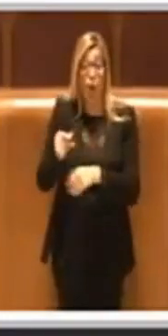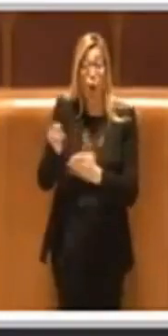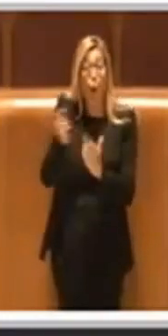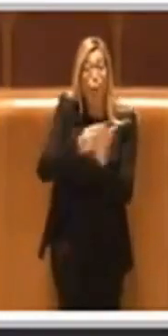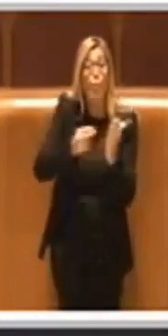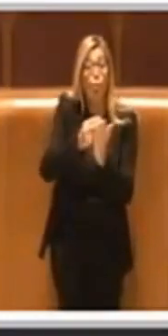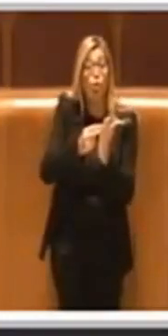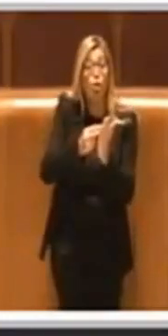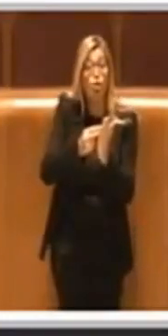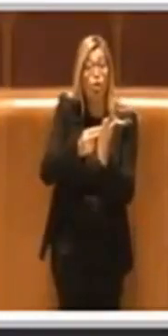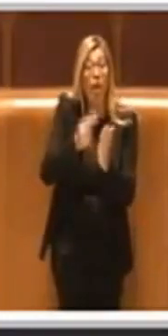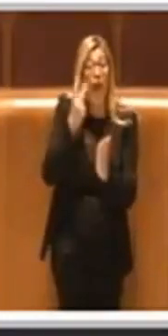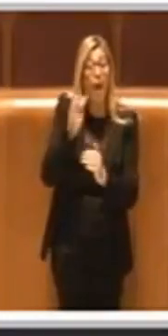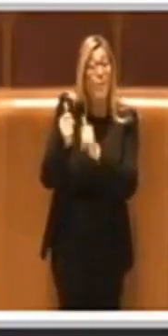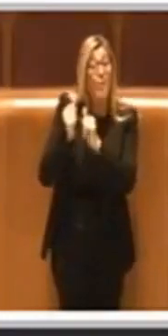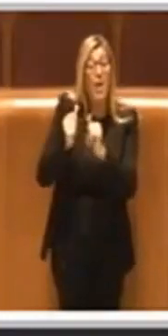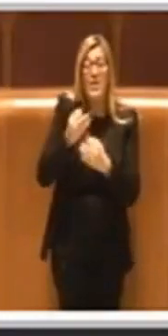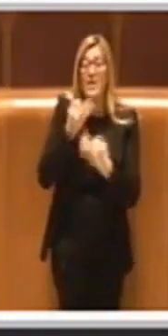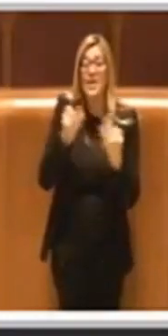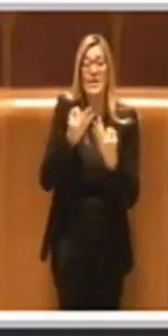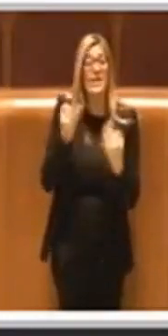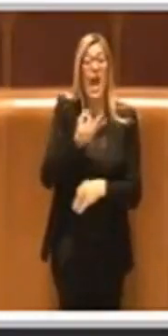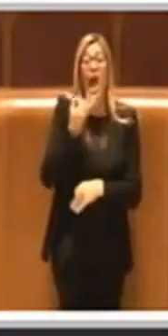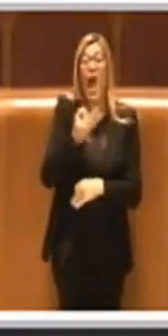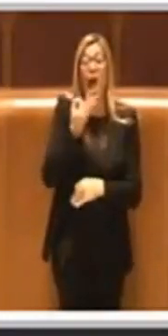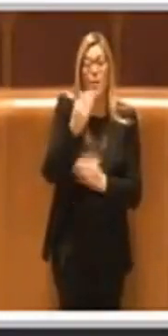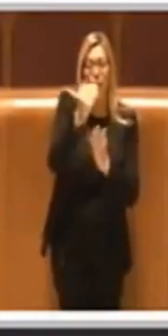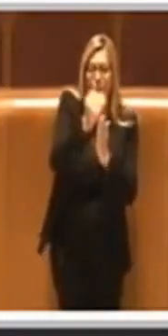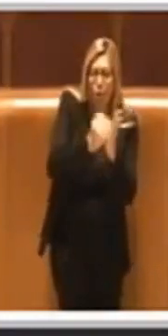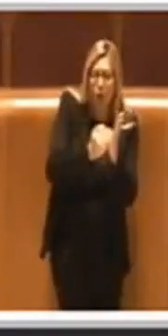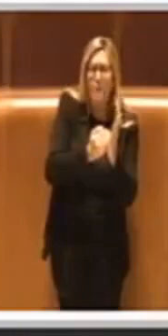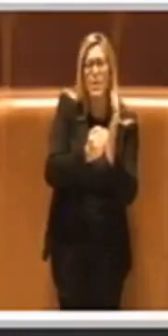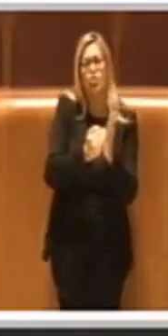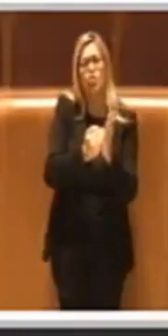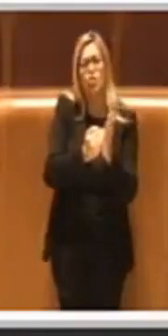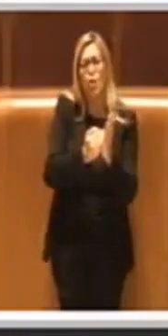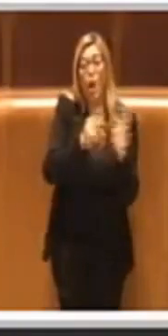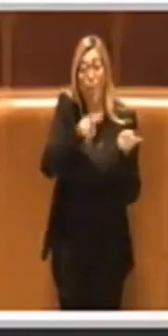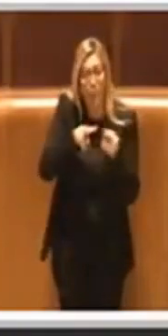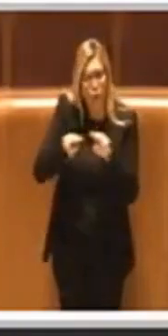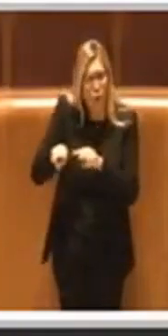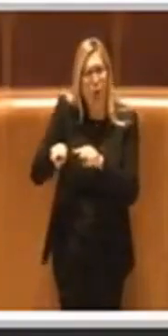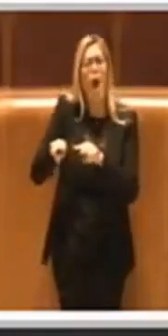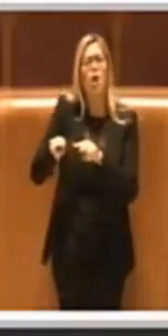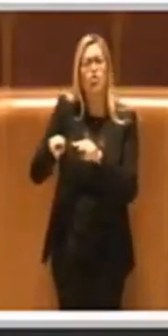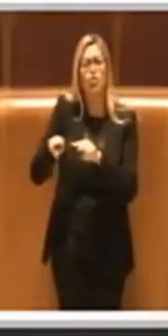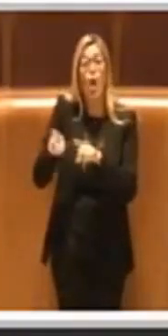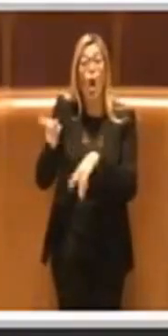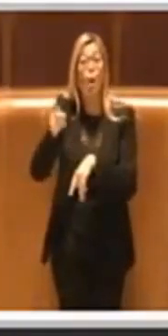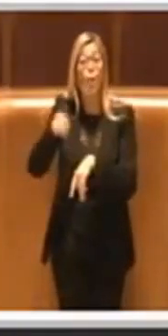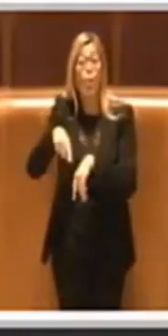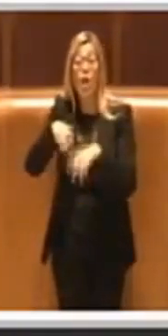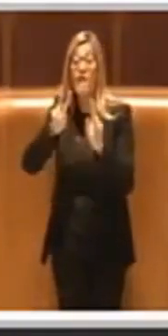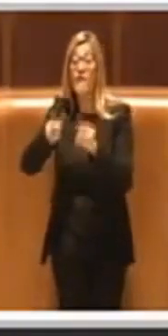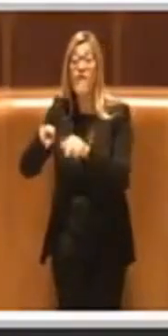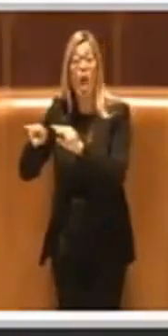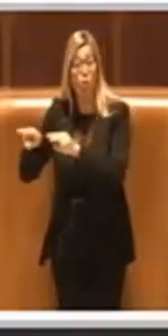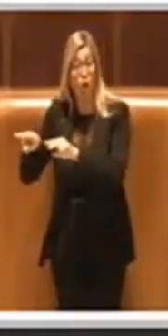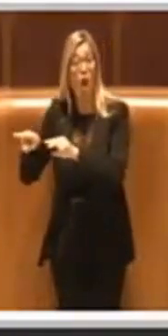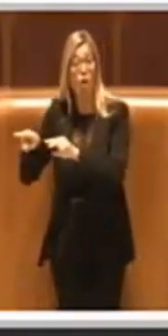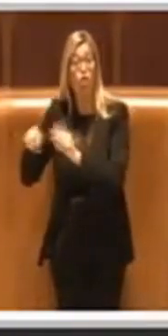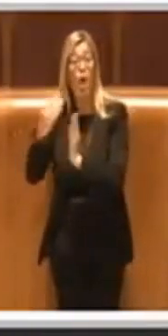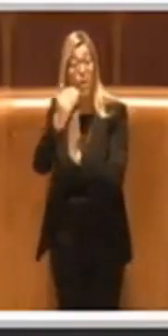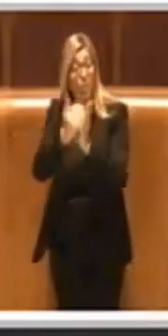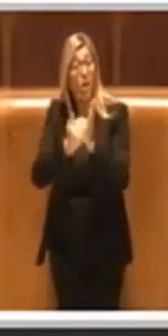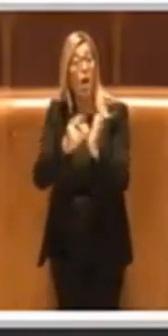prevista sempre nel piano, nella programmazione, prevista nel monitoraggio e anche nella valutazione del piano